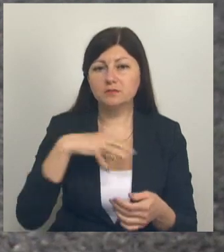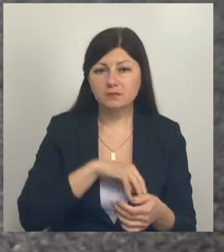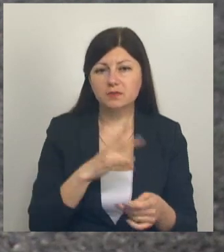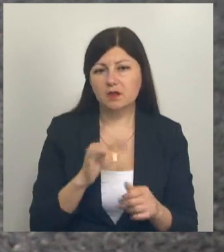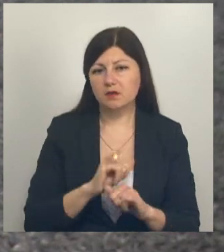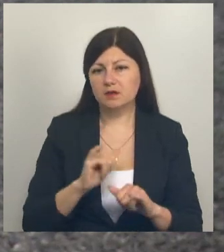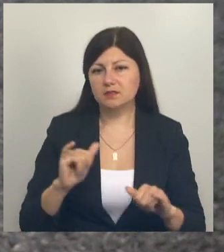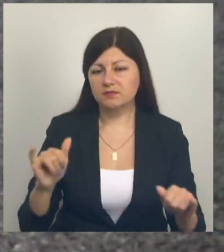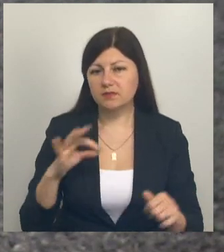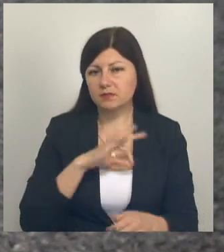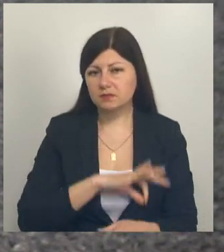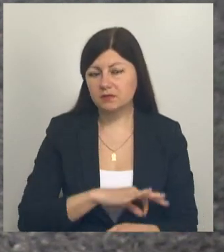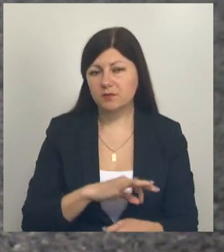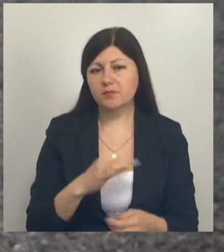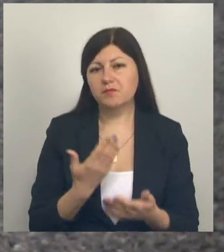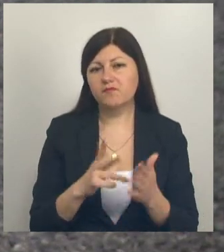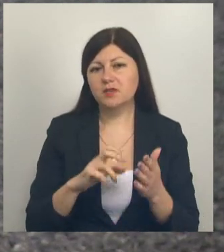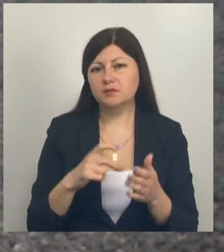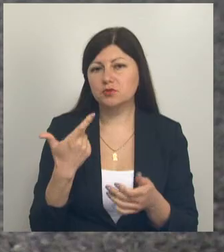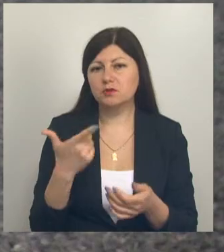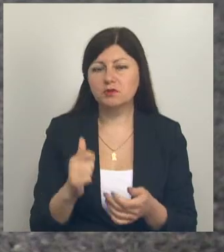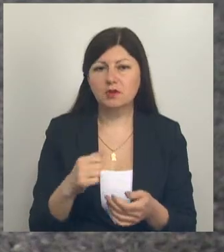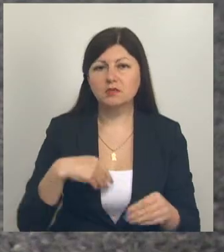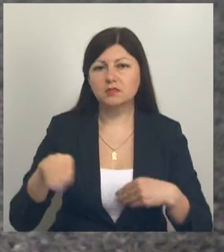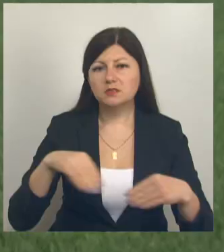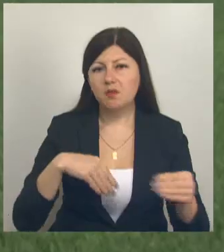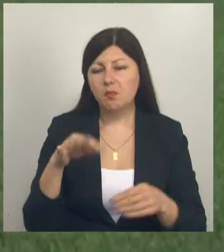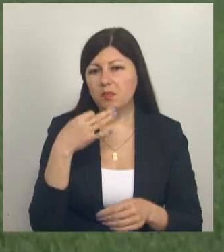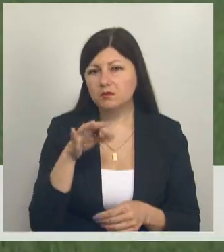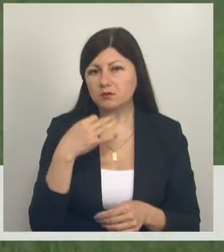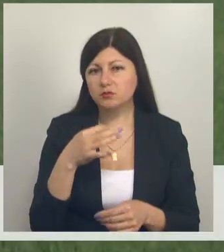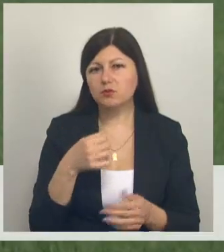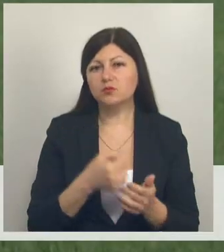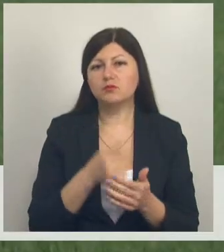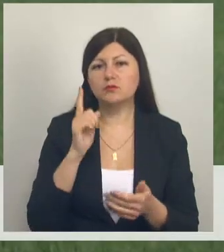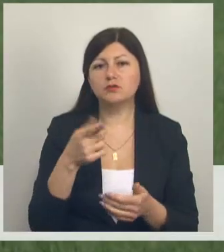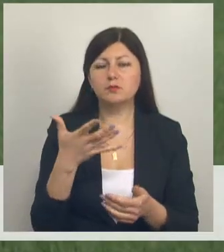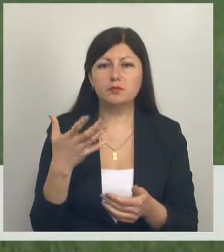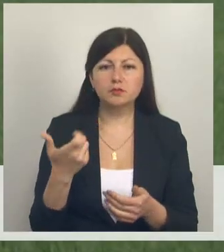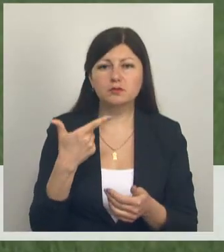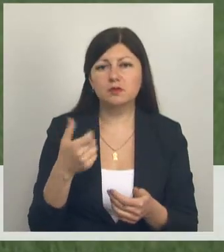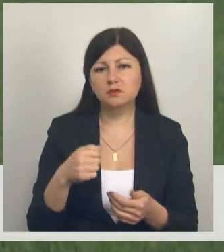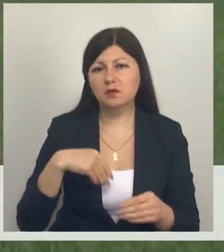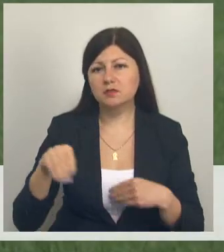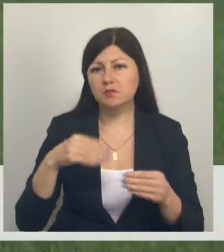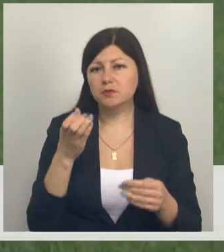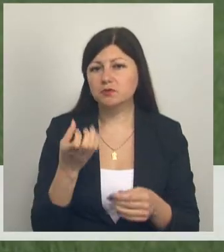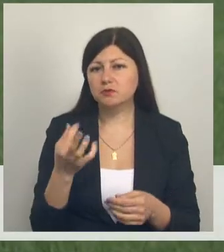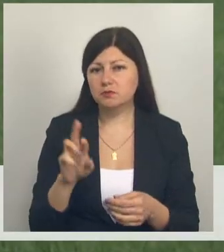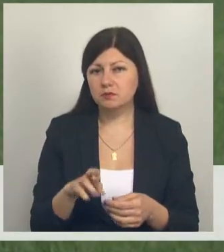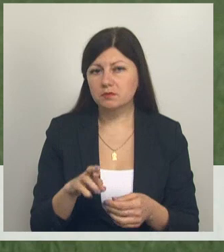развития. Около 800 гектар ежегодно сеем подсолнечника. До 1500 гектаров сеем сои.